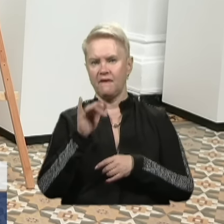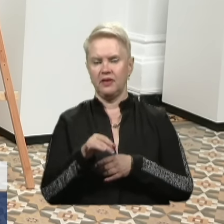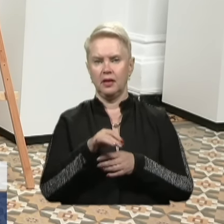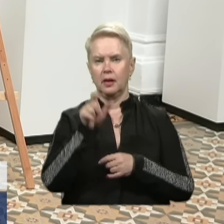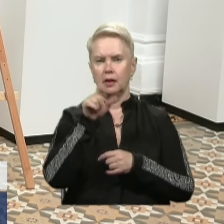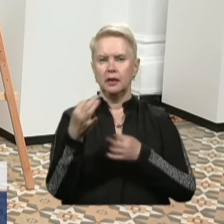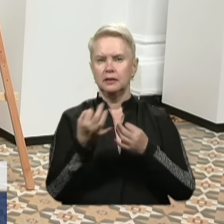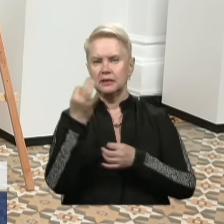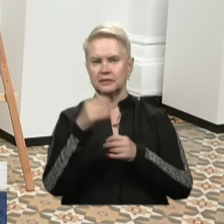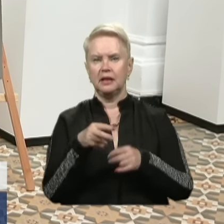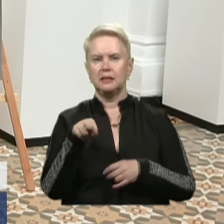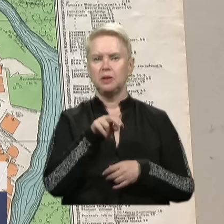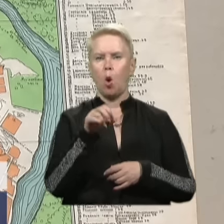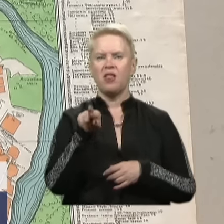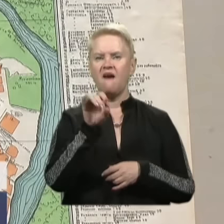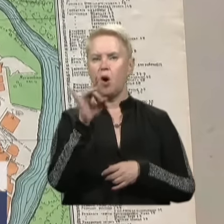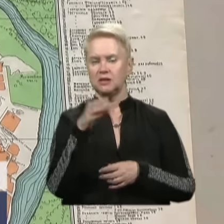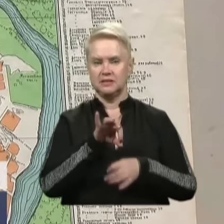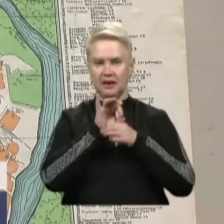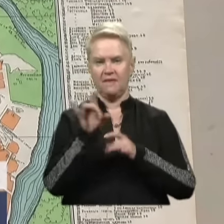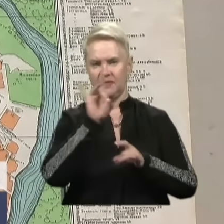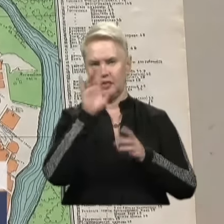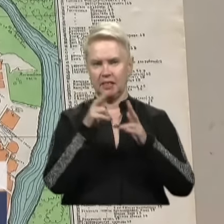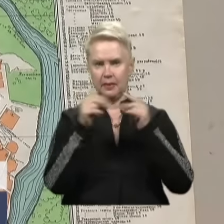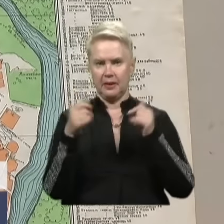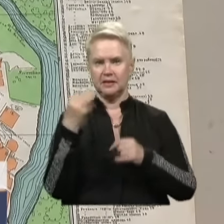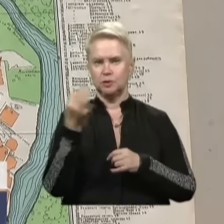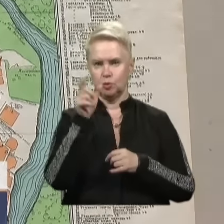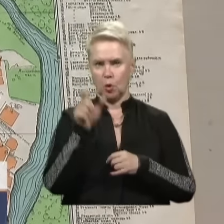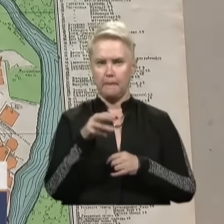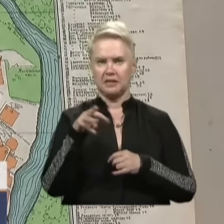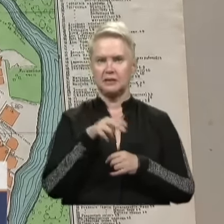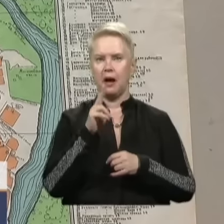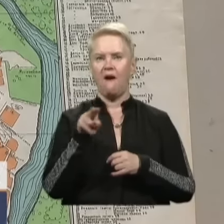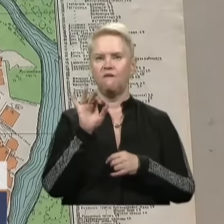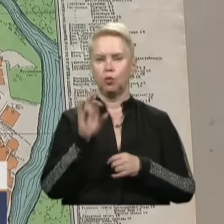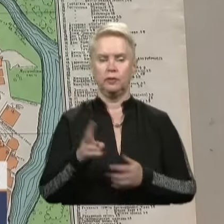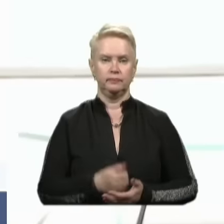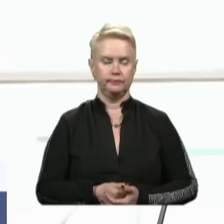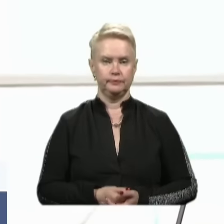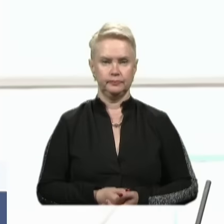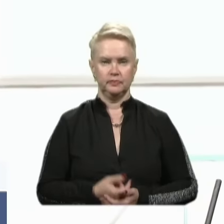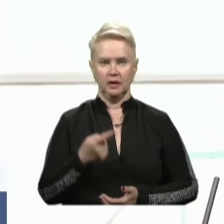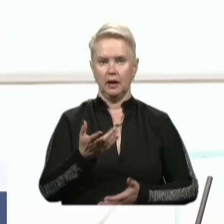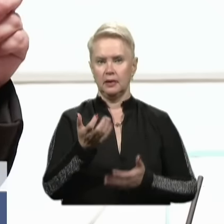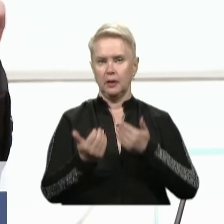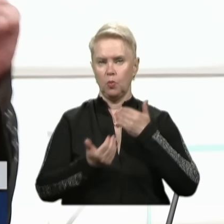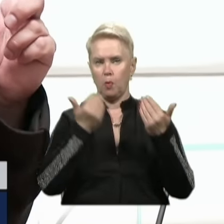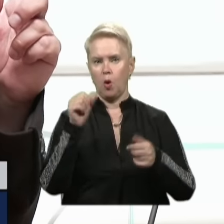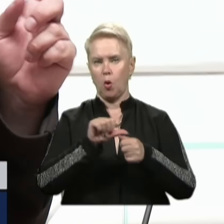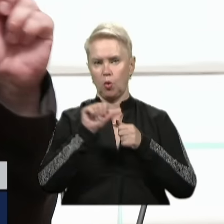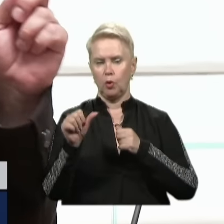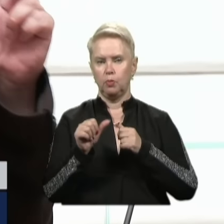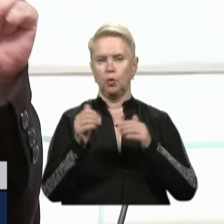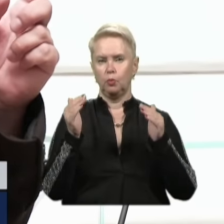краєзнавець Дмитро Яворницький, якого зіграв відомий дніпровський історик Максим Кавун. А чи отримує музей окрему